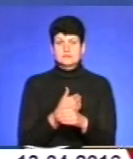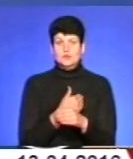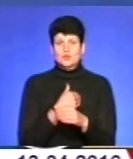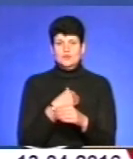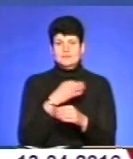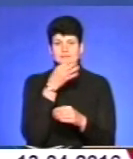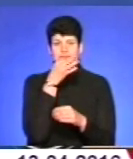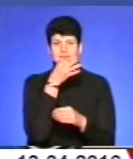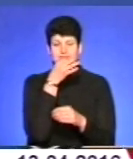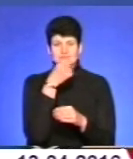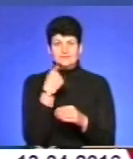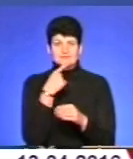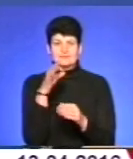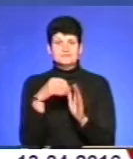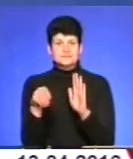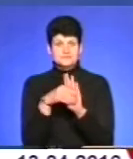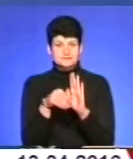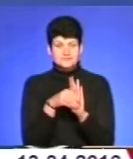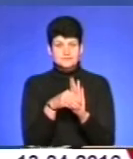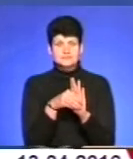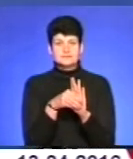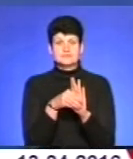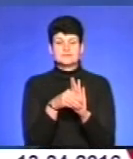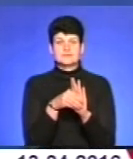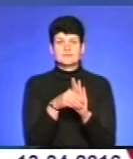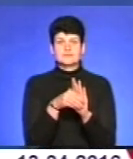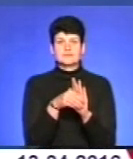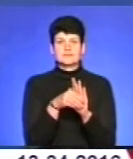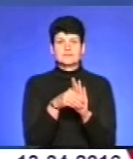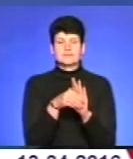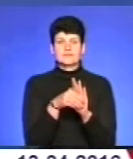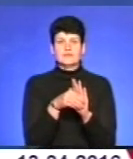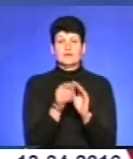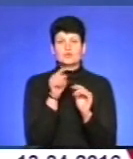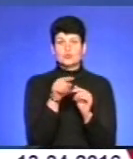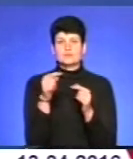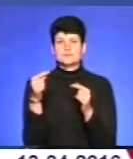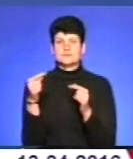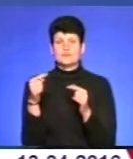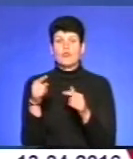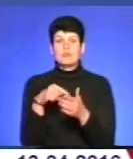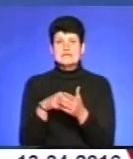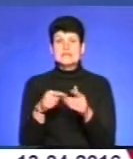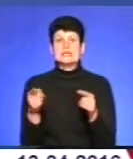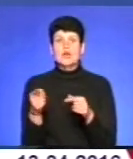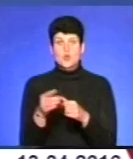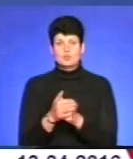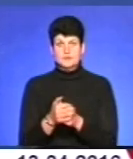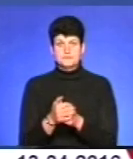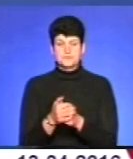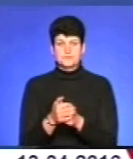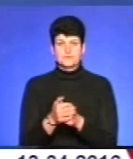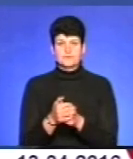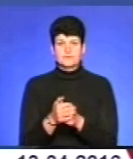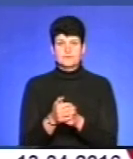хабаря в тому чи іншому місті Тернополі, я маю на увазі. Але